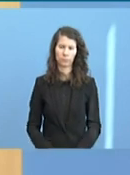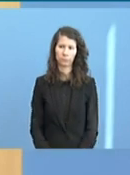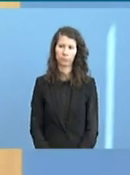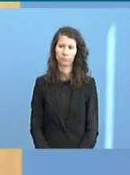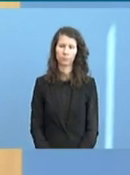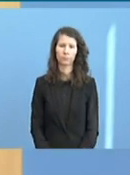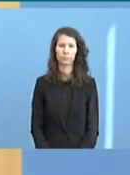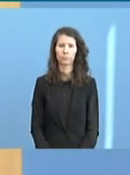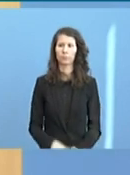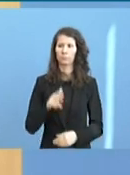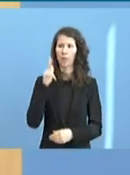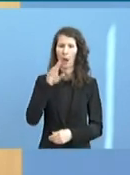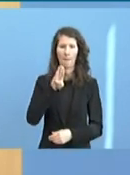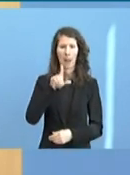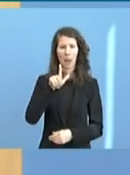Herr Blank nochmal.